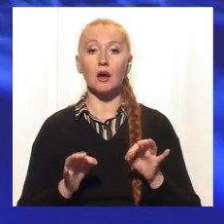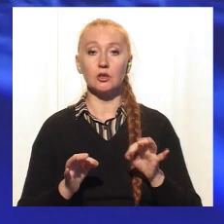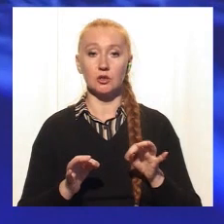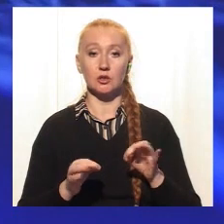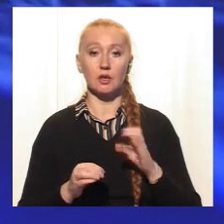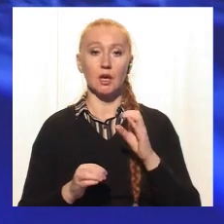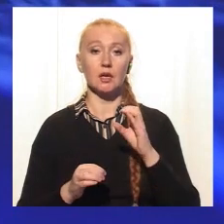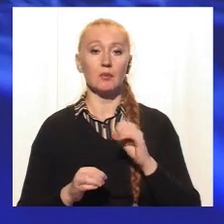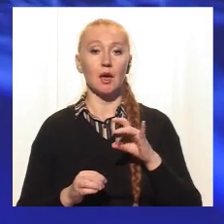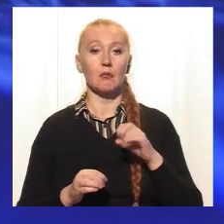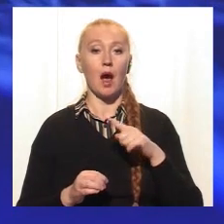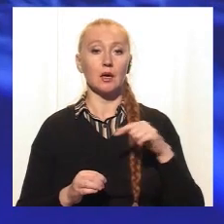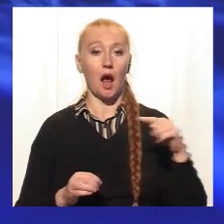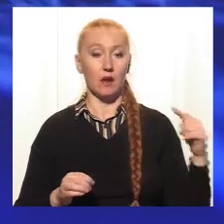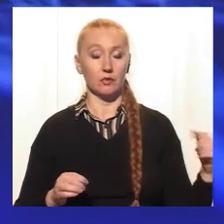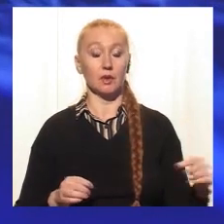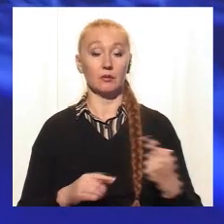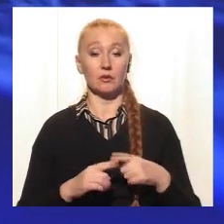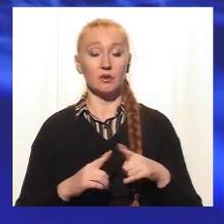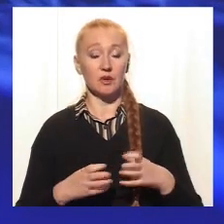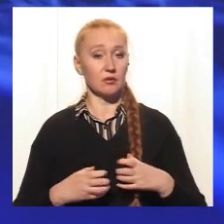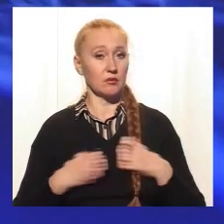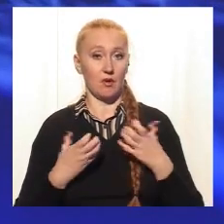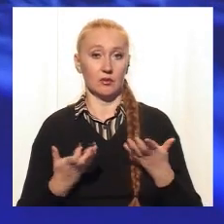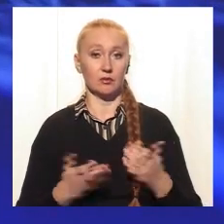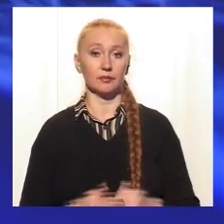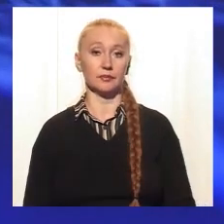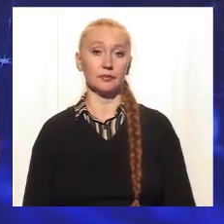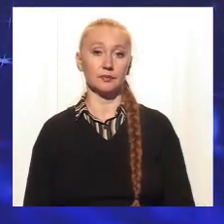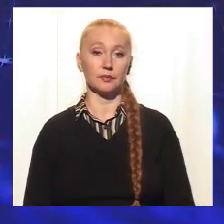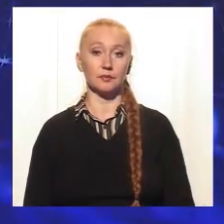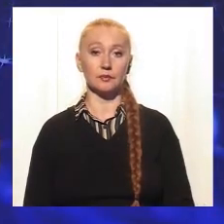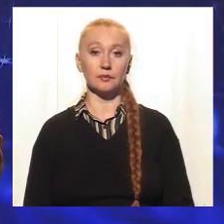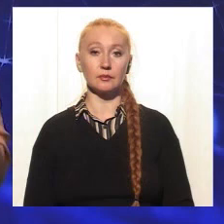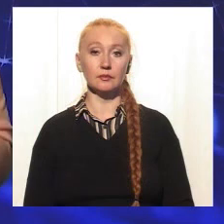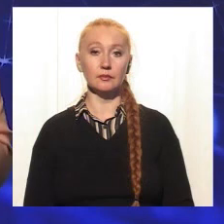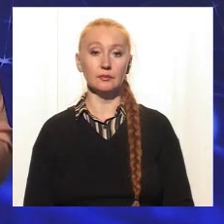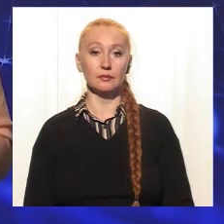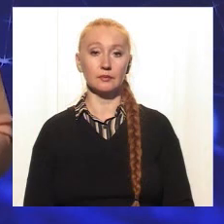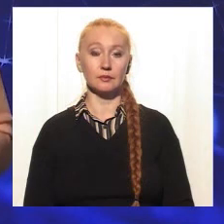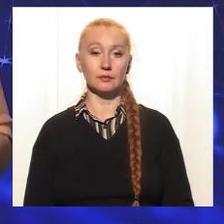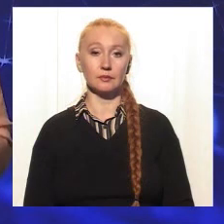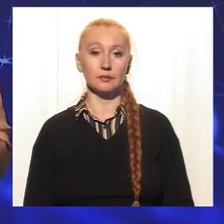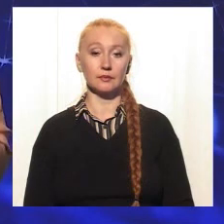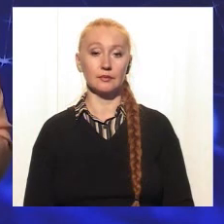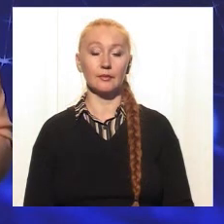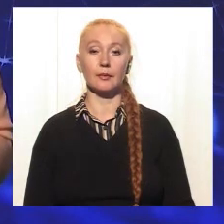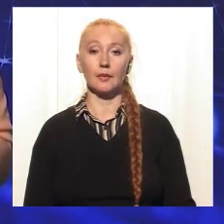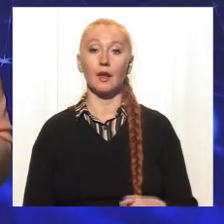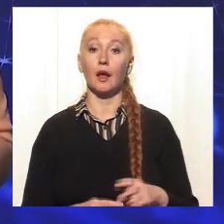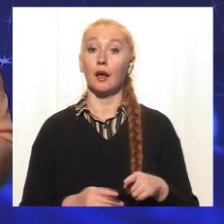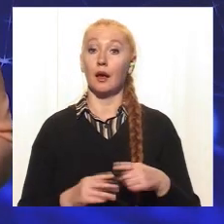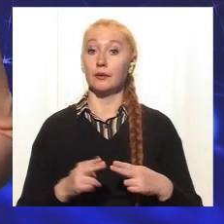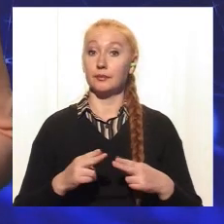спермограм. І от этого страшно становиться. Ви сказали, що переривати вагітність у ранньому віці